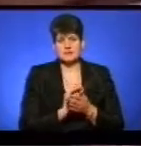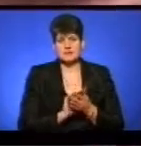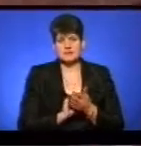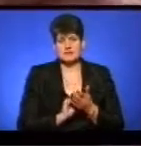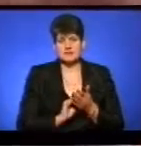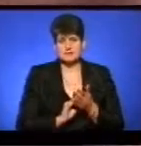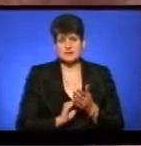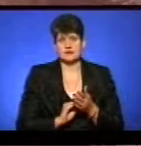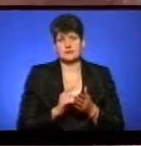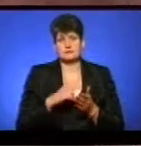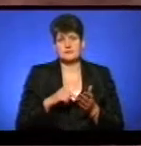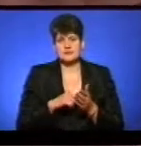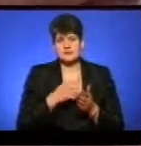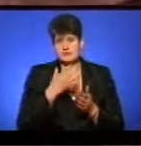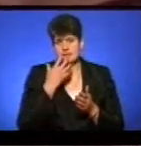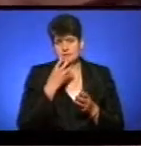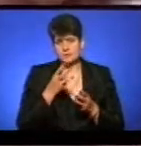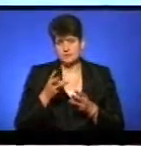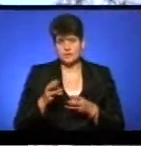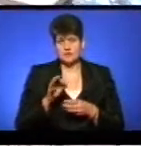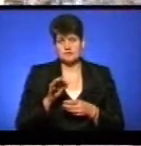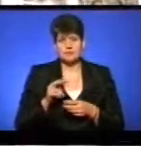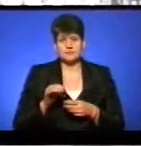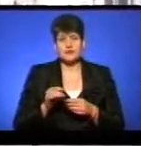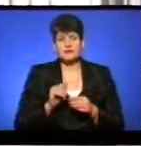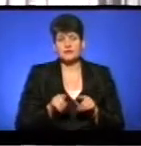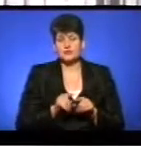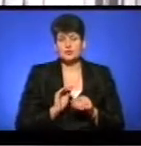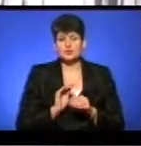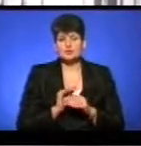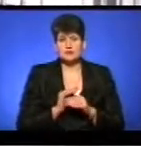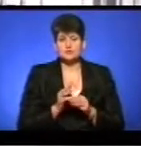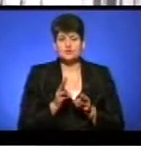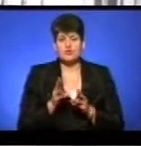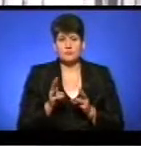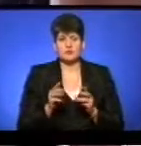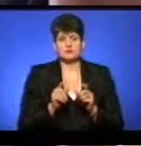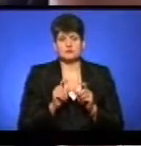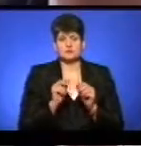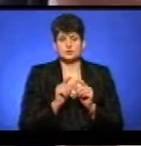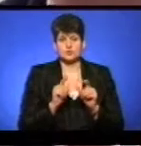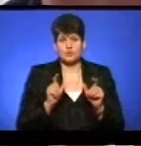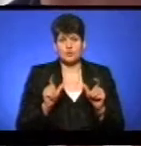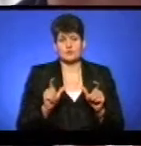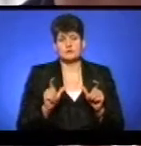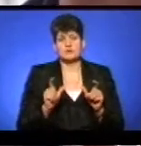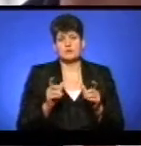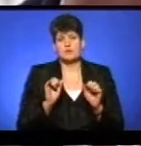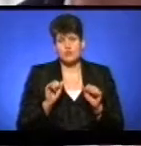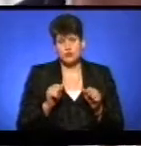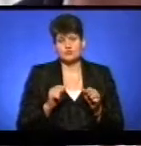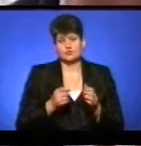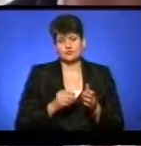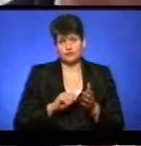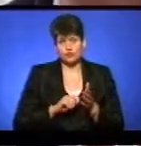«Тернопільміськтеплокомуненерго» Олександр Лазарчук. Також додав, що опалення в закладах і установах Тернополя можуть увімкнути, якщо керівник